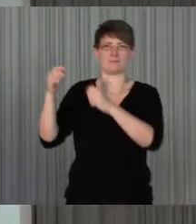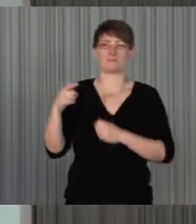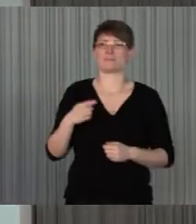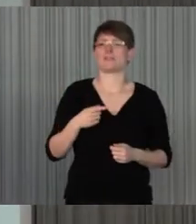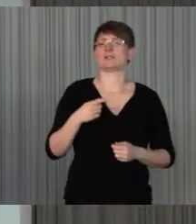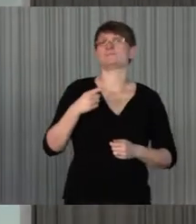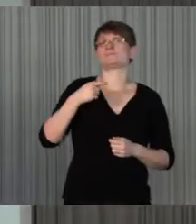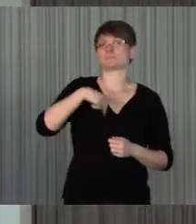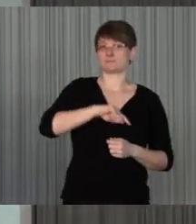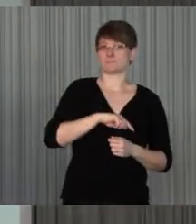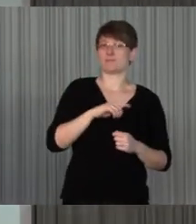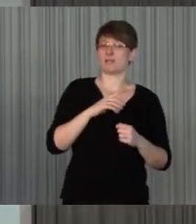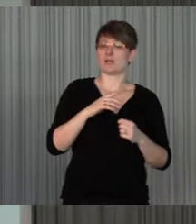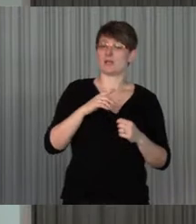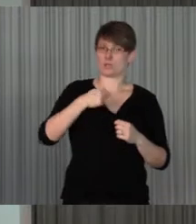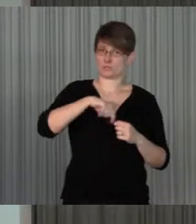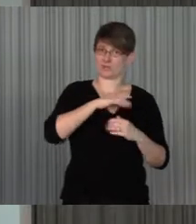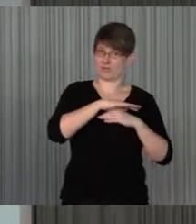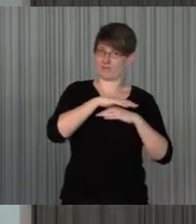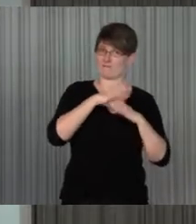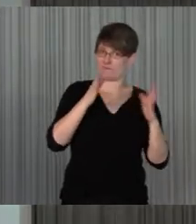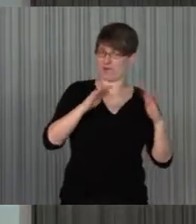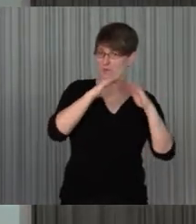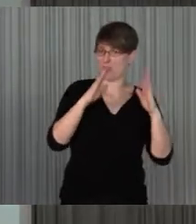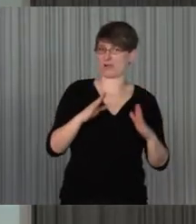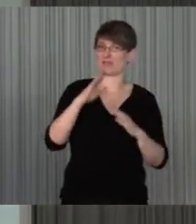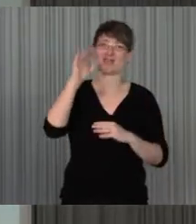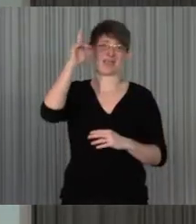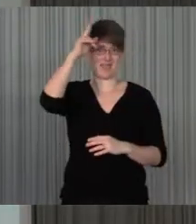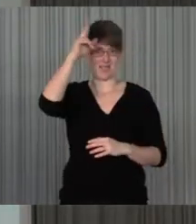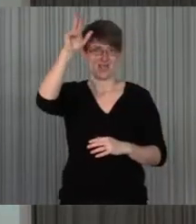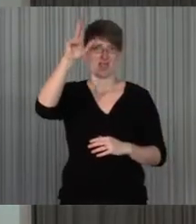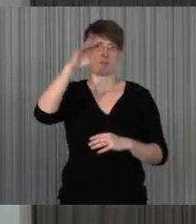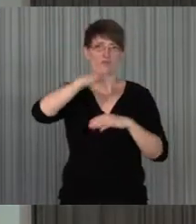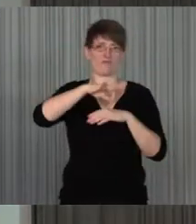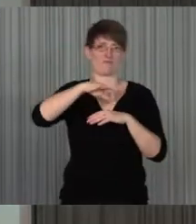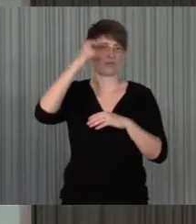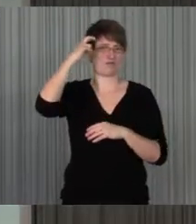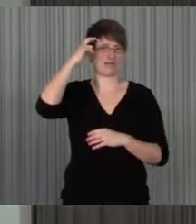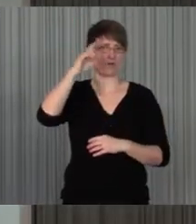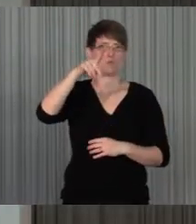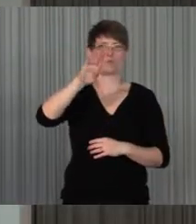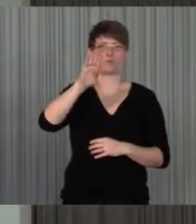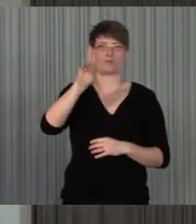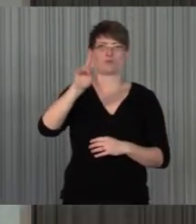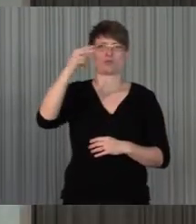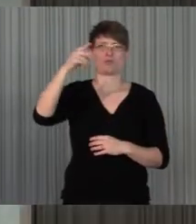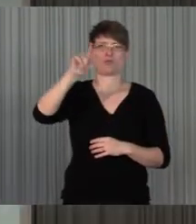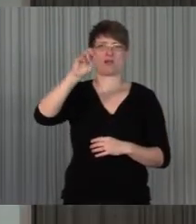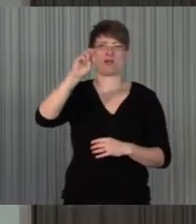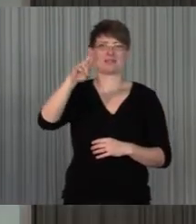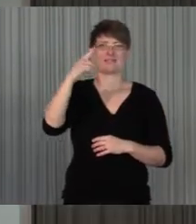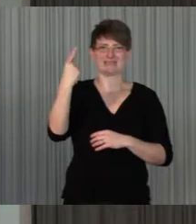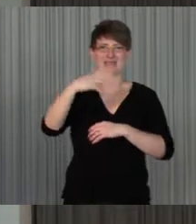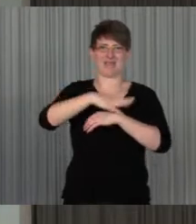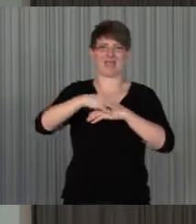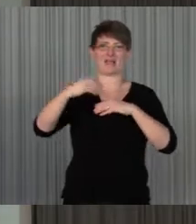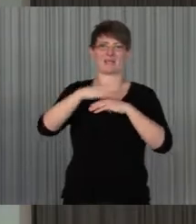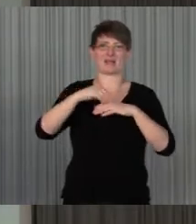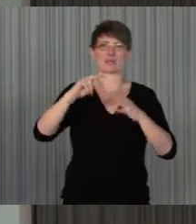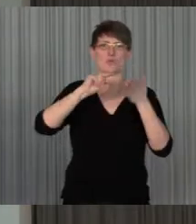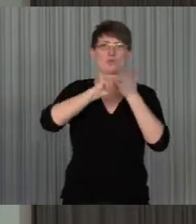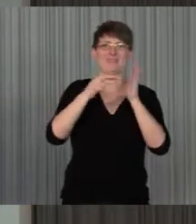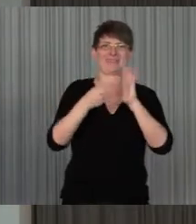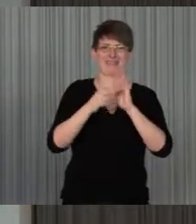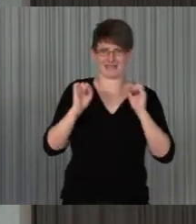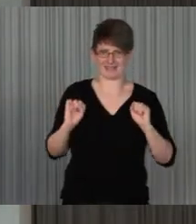von der Fakultät erstanden, da ist vor allem Herr Bühler, Professor Bühler, der der Stift für Realisationstechnik ist